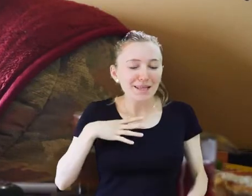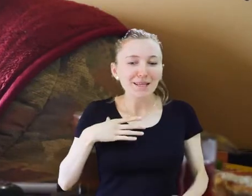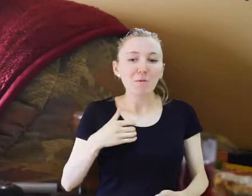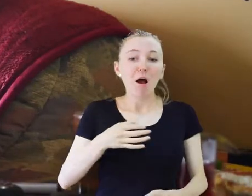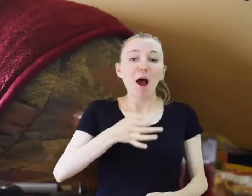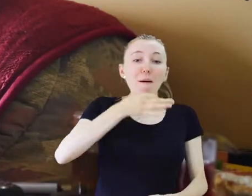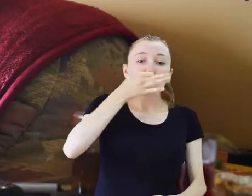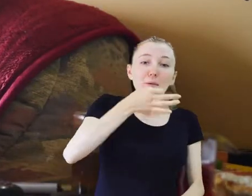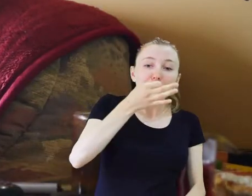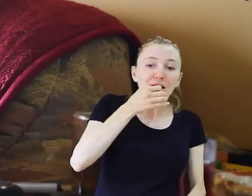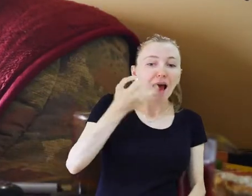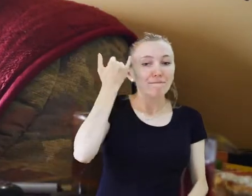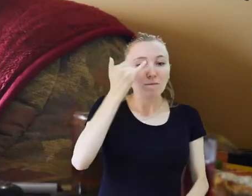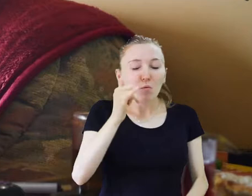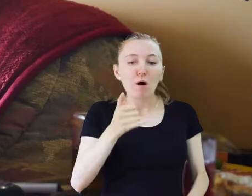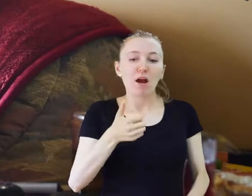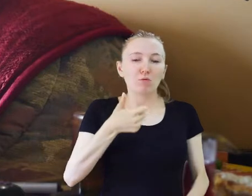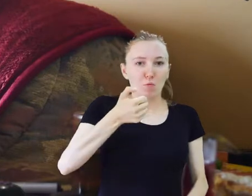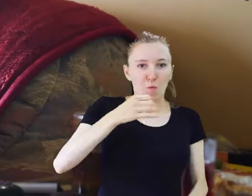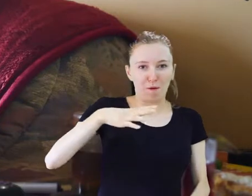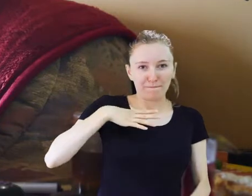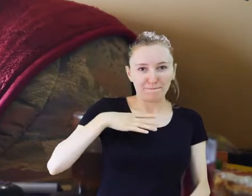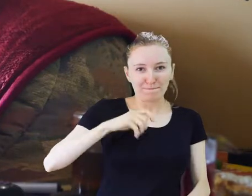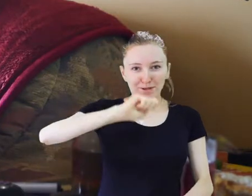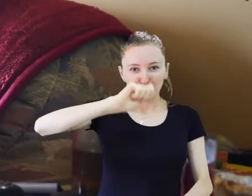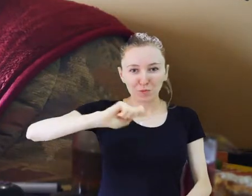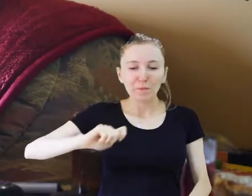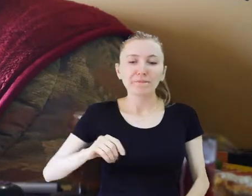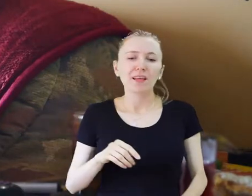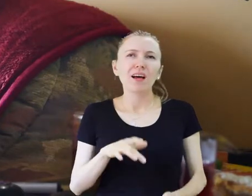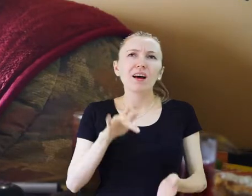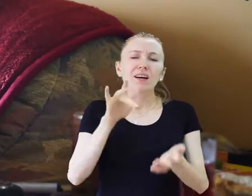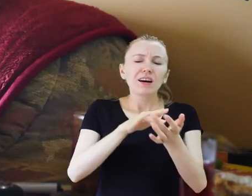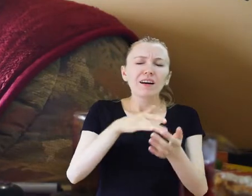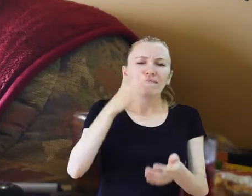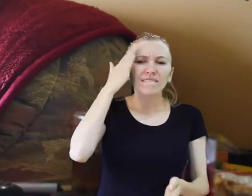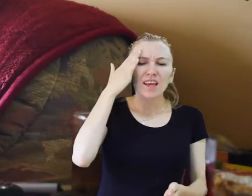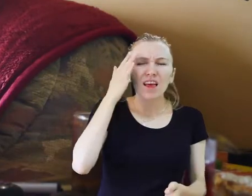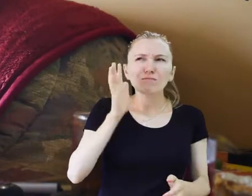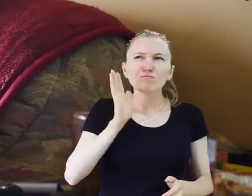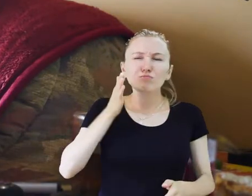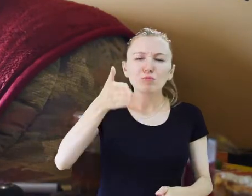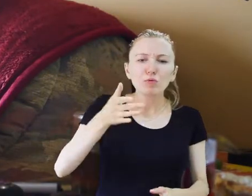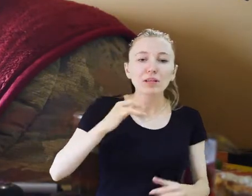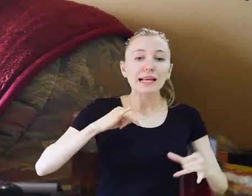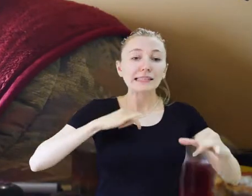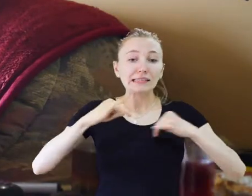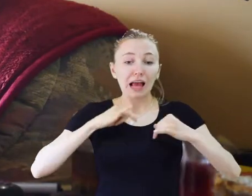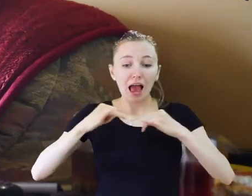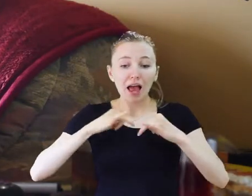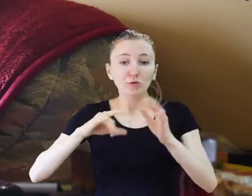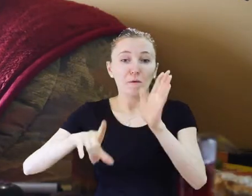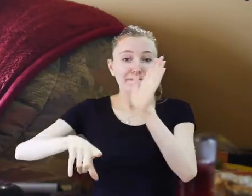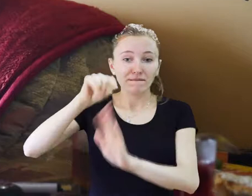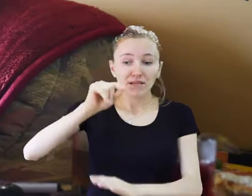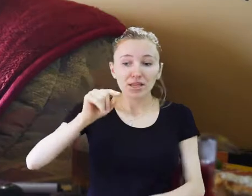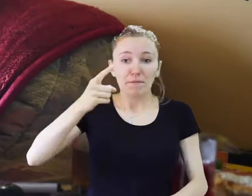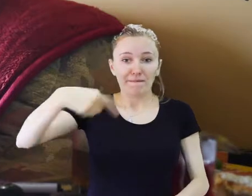i ten. No nie mam. I wiesz, no i później myśmy